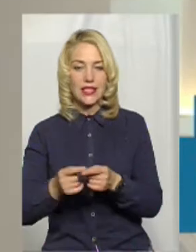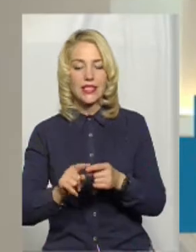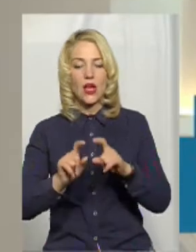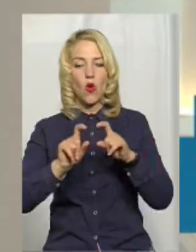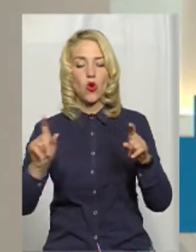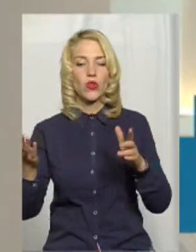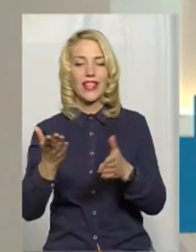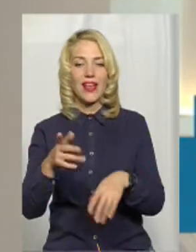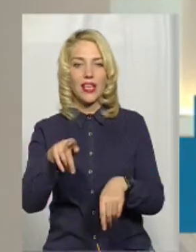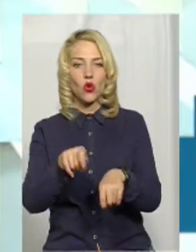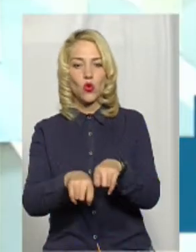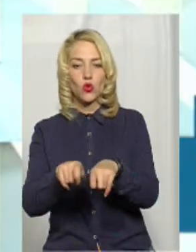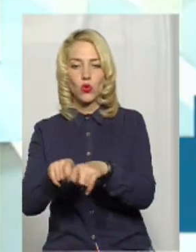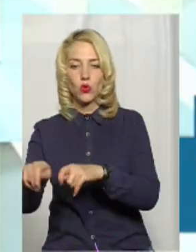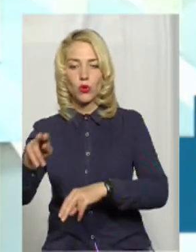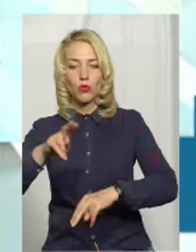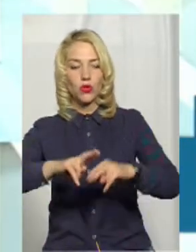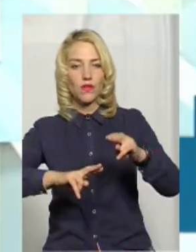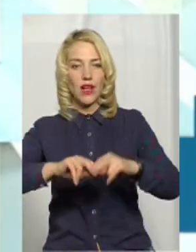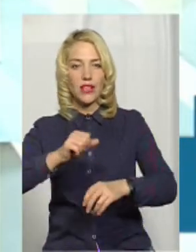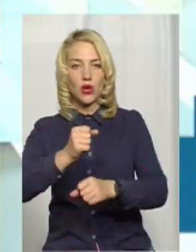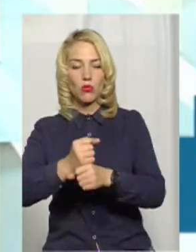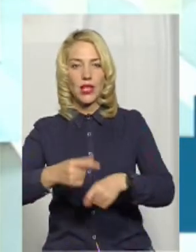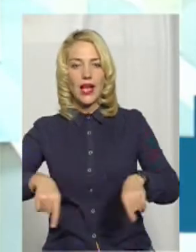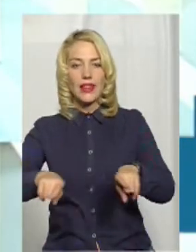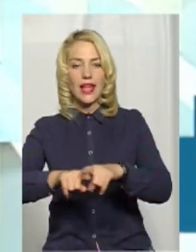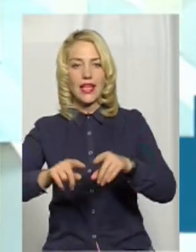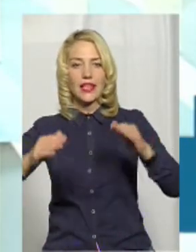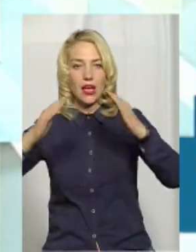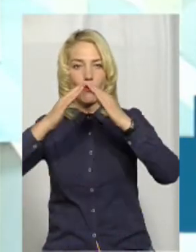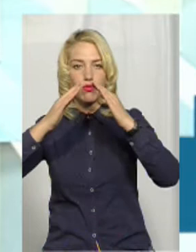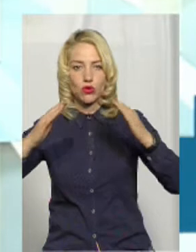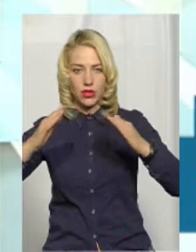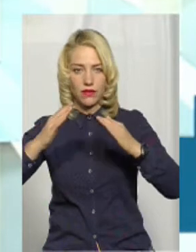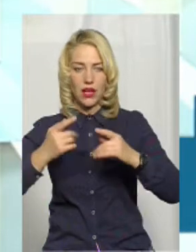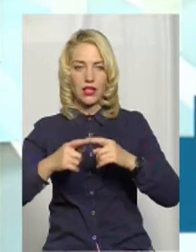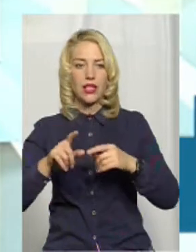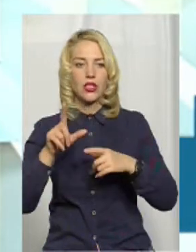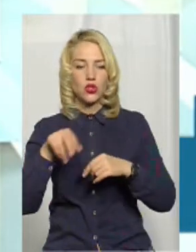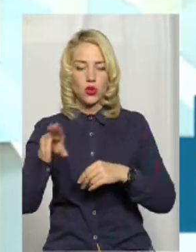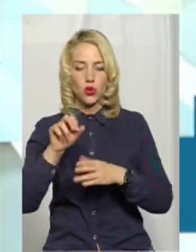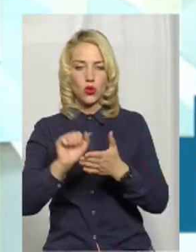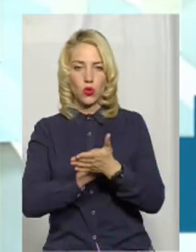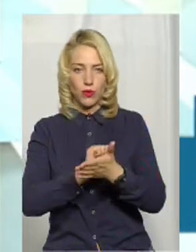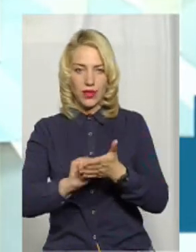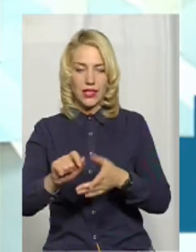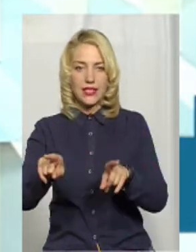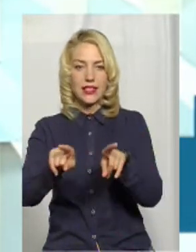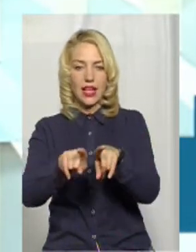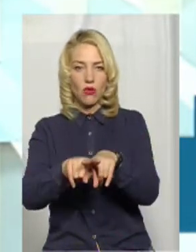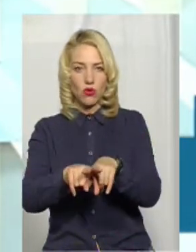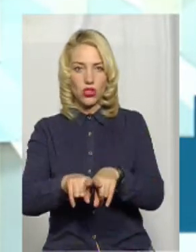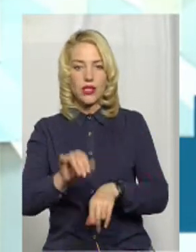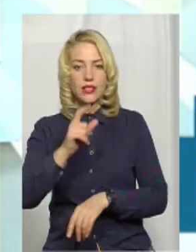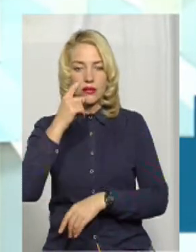який контролює... Будівельні роботи на таких будівлях, звісно, щодо документації. І також